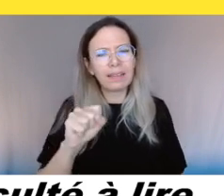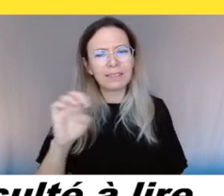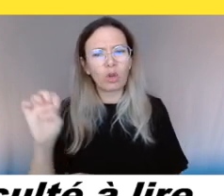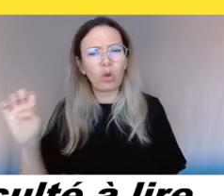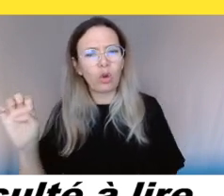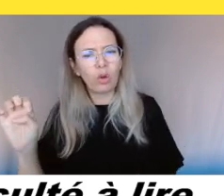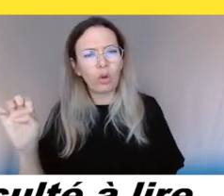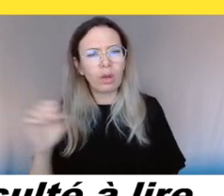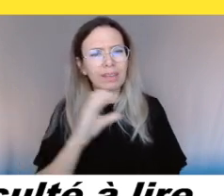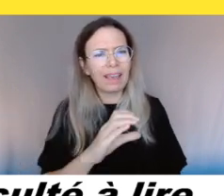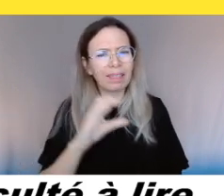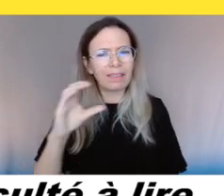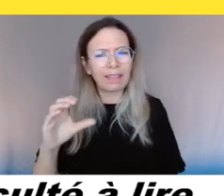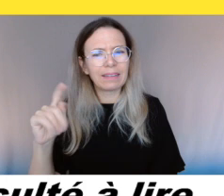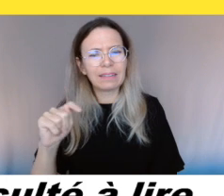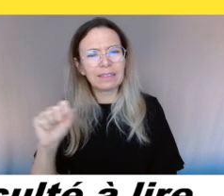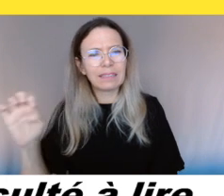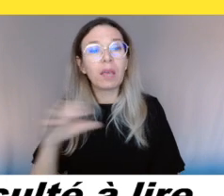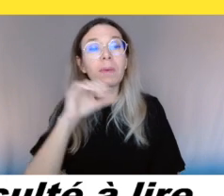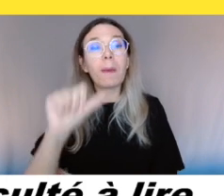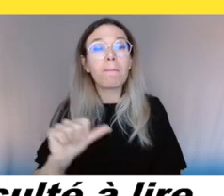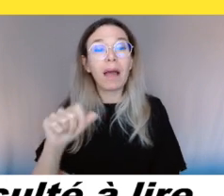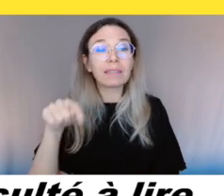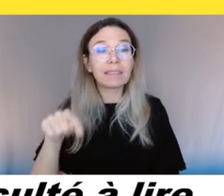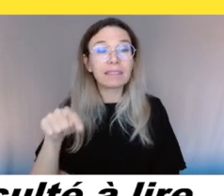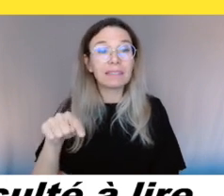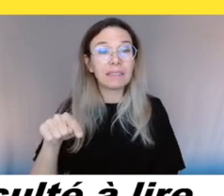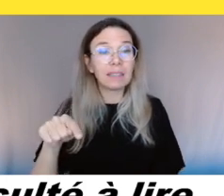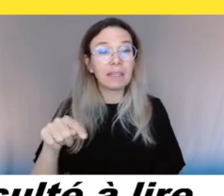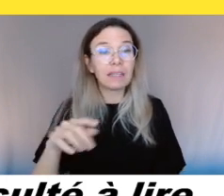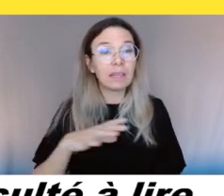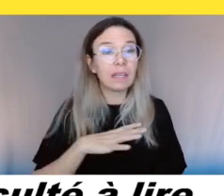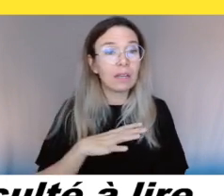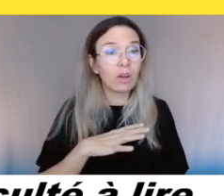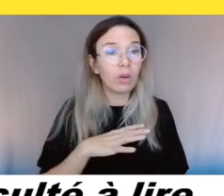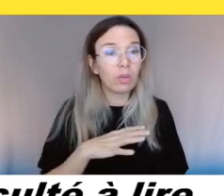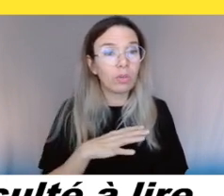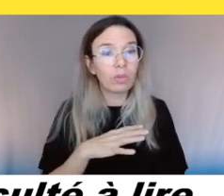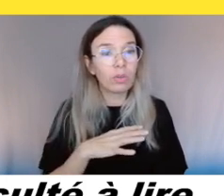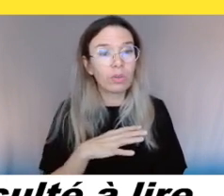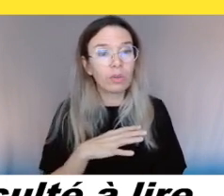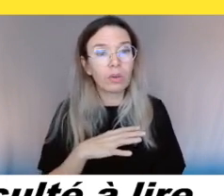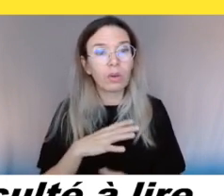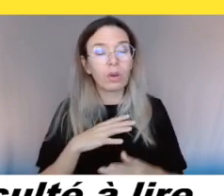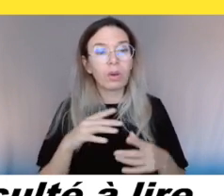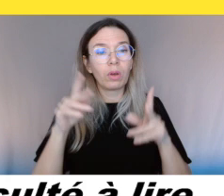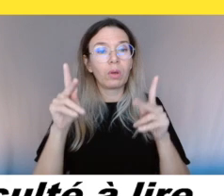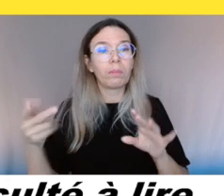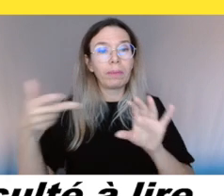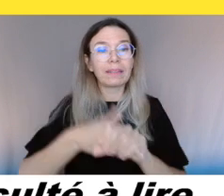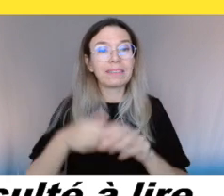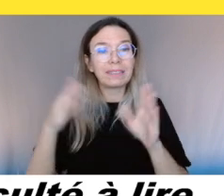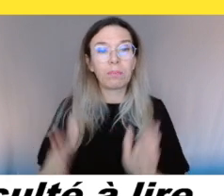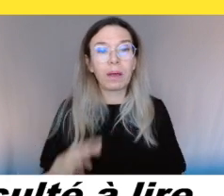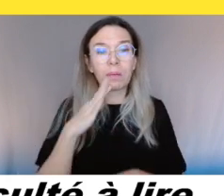demander à des gens, sais, mettons, tu magasines pour des vêtements qui disent quelle couleur, il y quelle couleur ce vêtement-là, tu